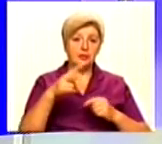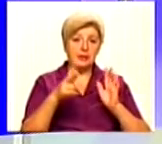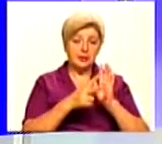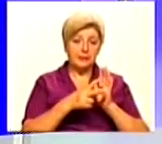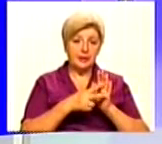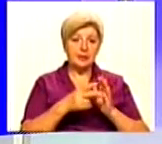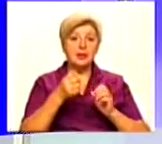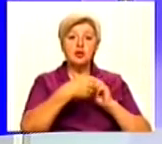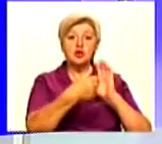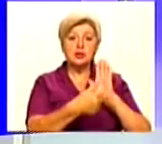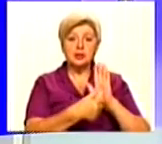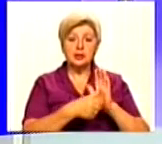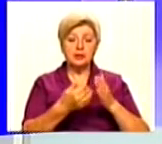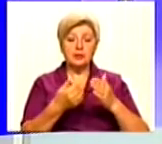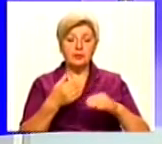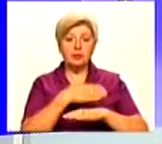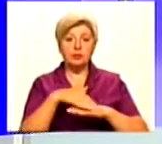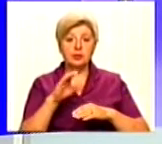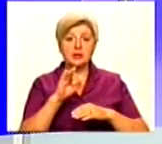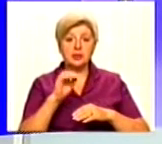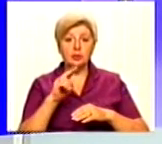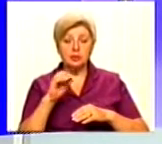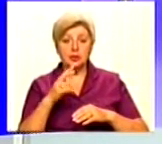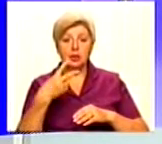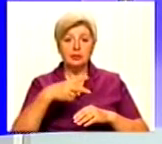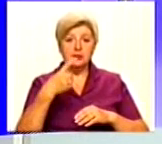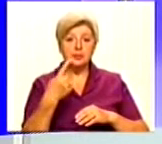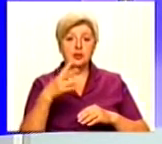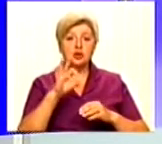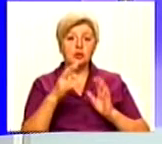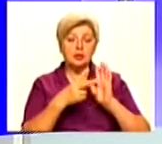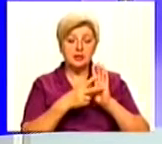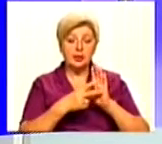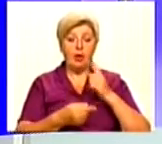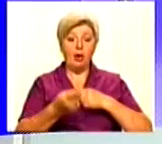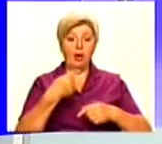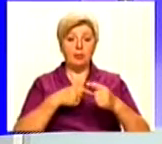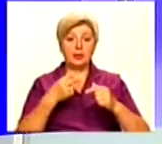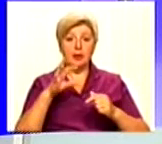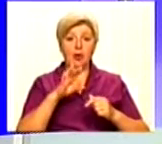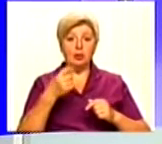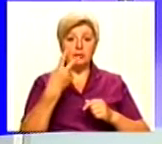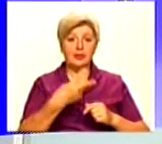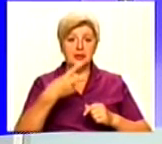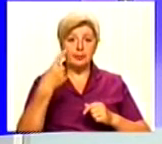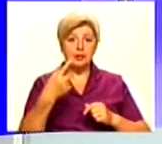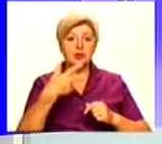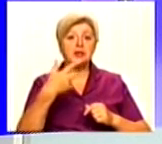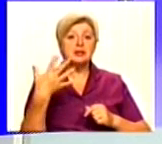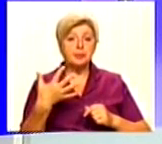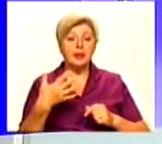Маршрут номер 16 від вулиці Сікорського о 21.07 від вулиці Кротова о 21.35.